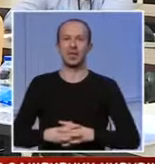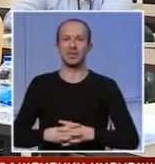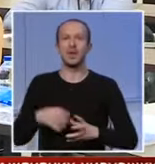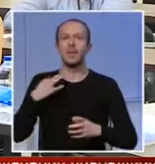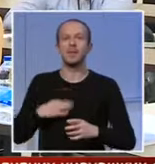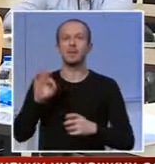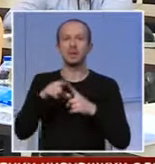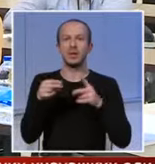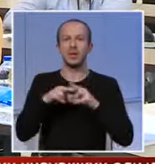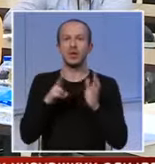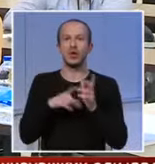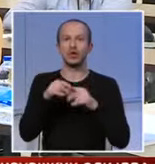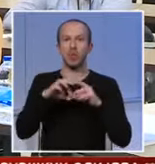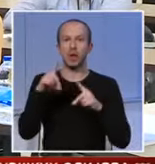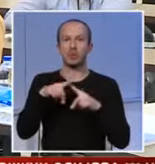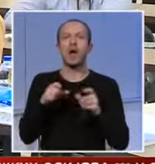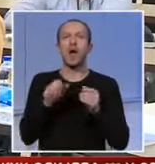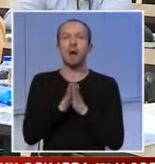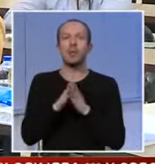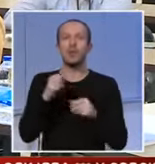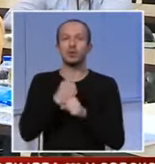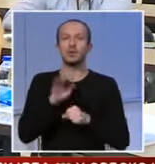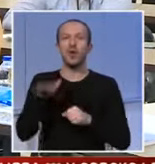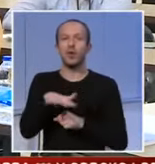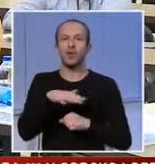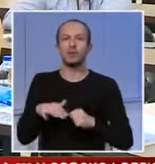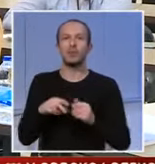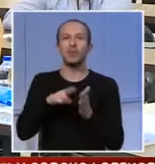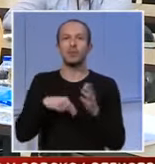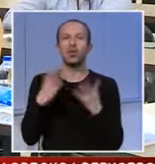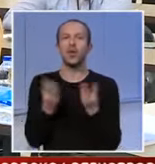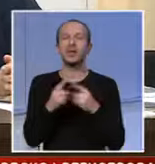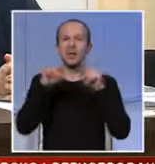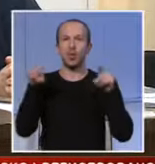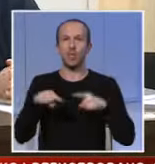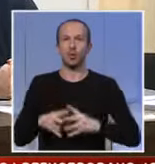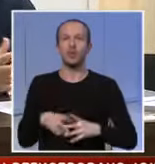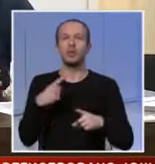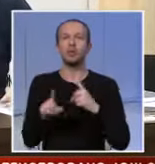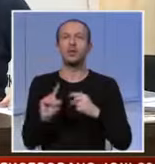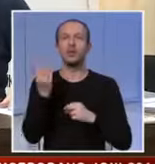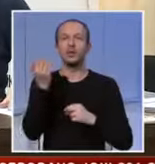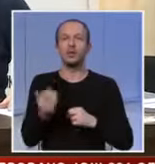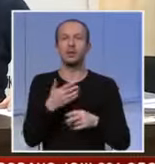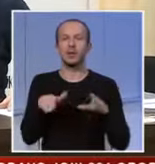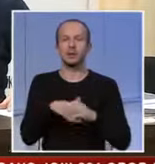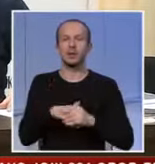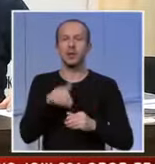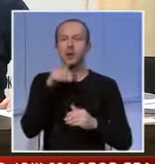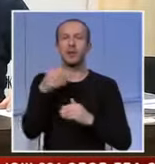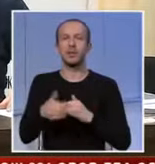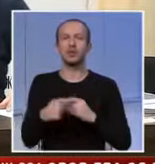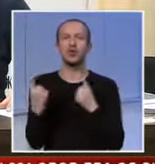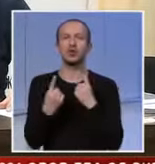Predsjednik ovog sindikata Nikola Šobat apeluje na poslodavca iz ove oblasti da potpišu kolektivne ugovore radi povećanja plata zaposlenih i